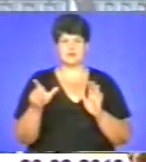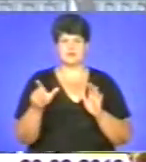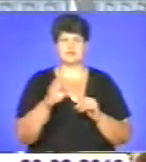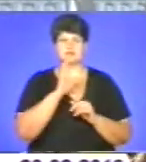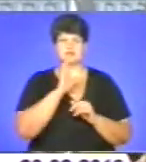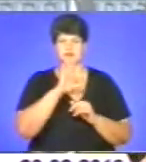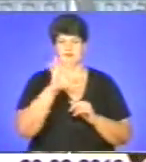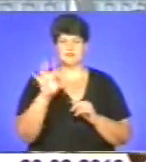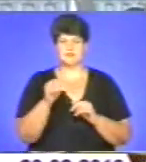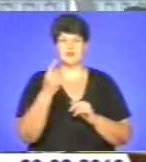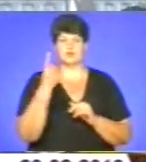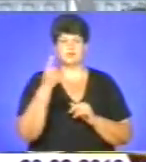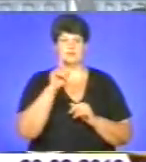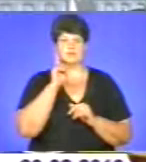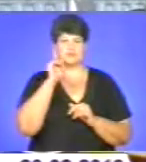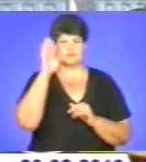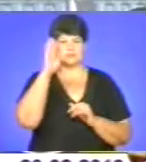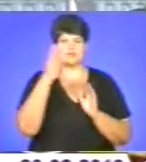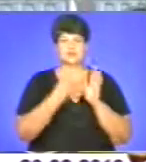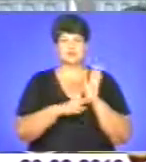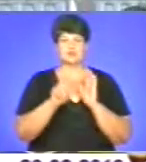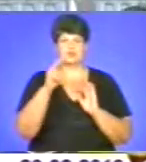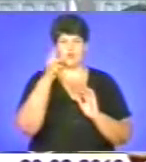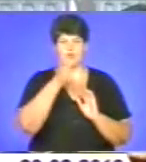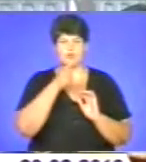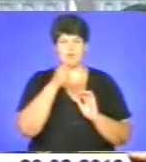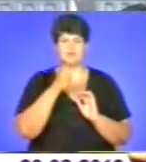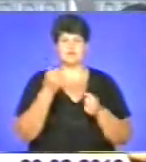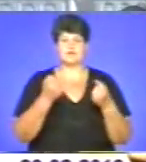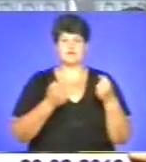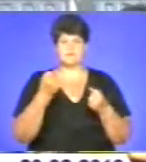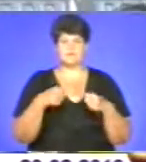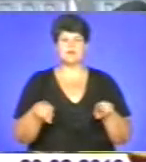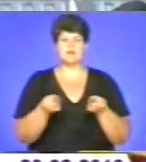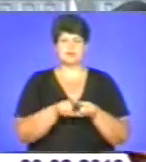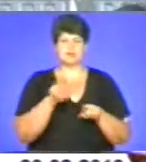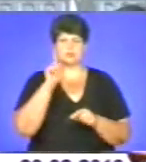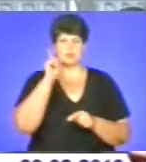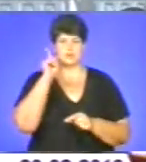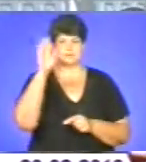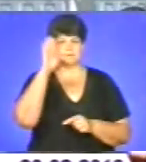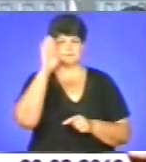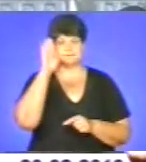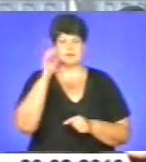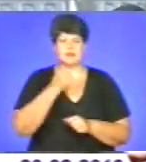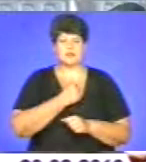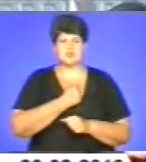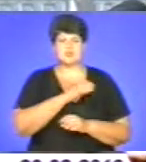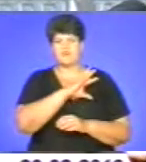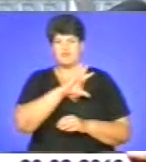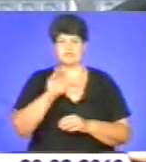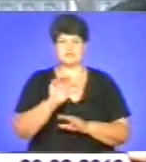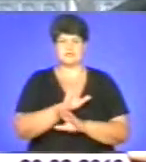жінки. Є один молодий хлопець 92-го року і водій теж молода людина. На жаль, вони всі, звичайно,